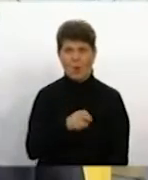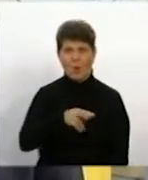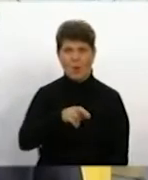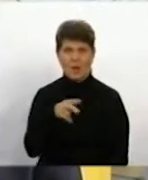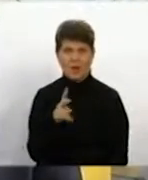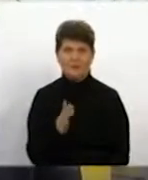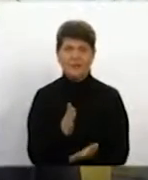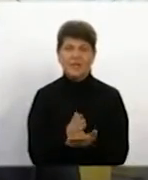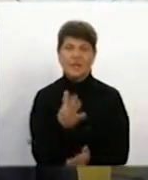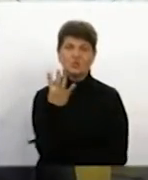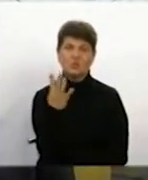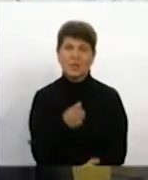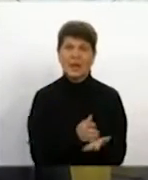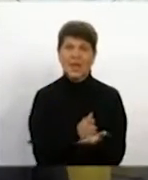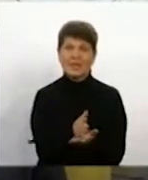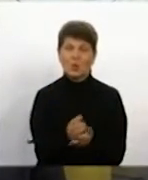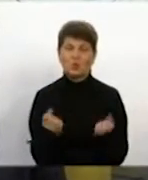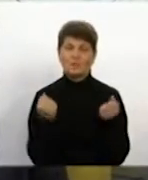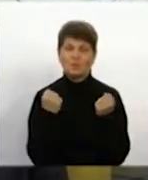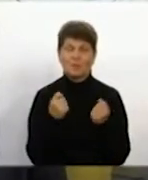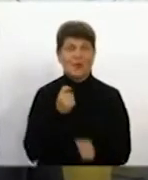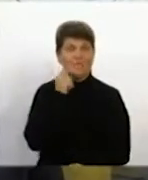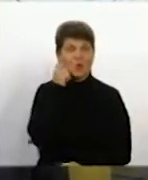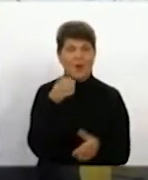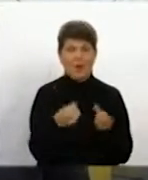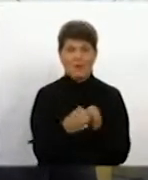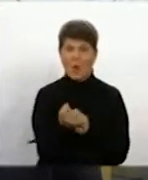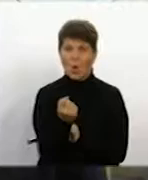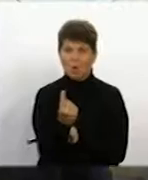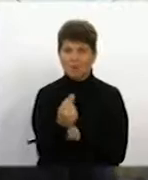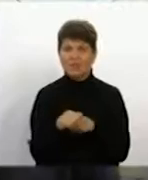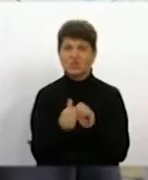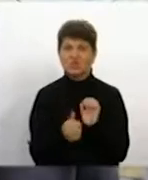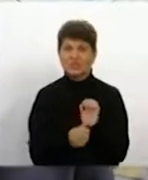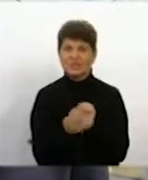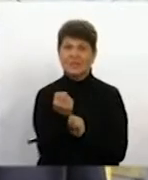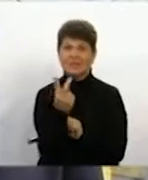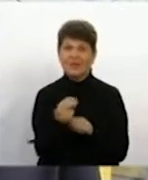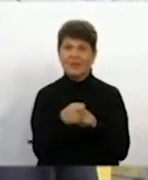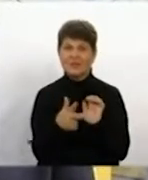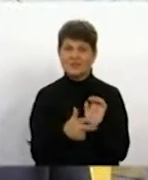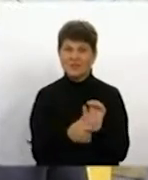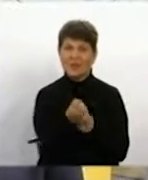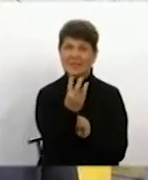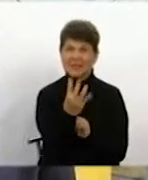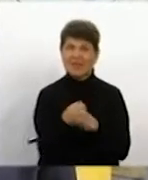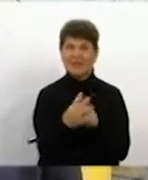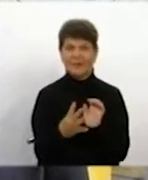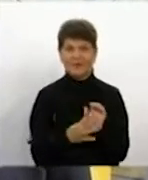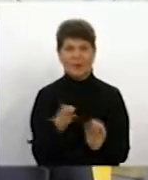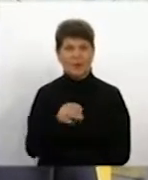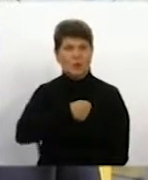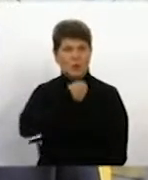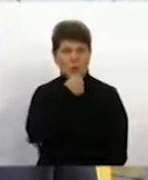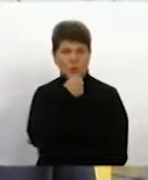є чотири категорії – спортсменів, вікових групи 11-16, 12-18 та 13-19 та дорослі.